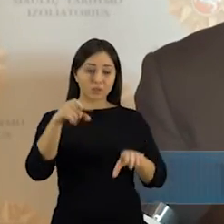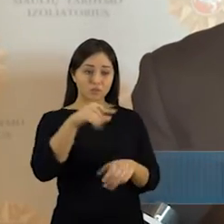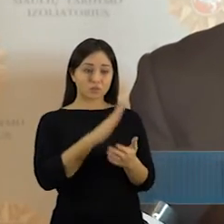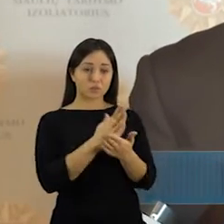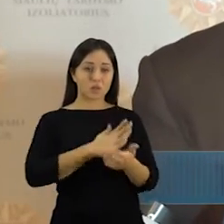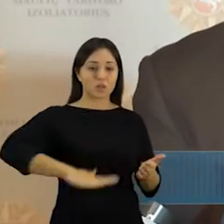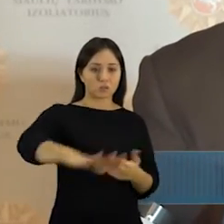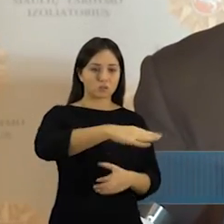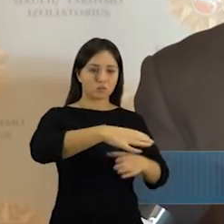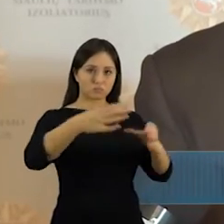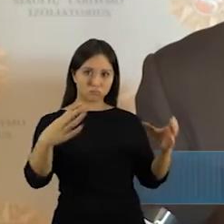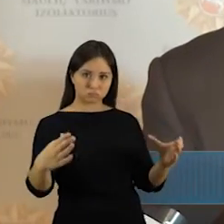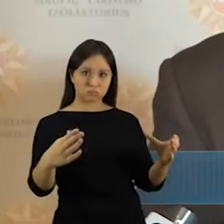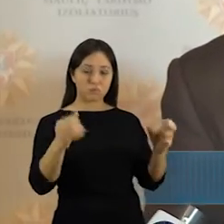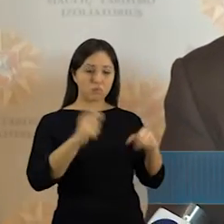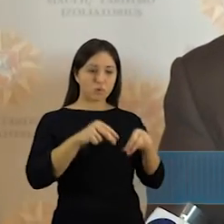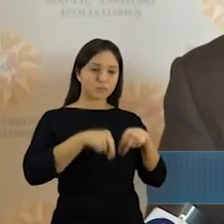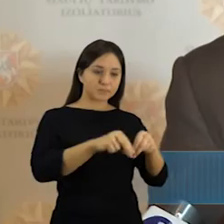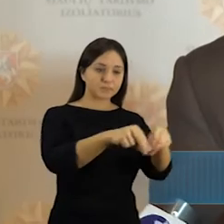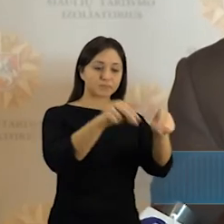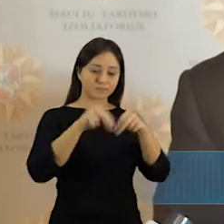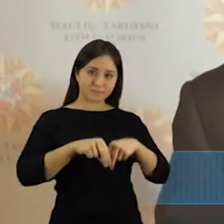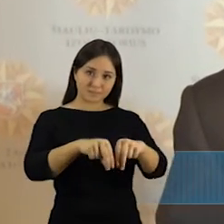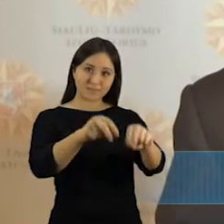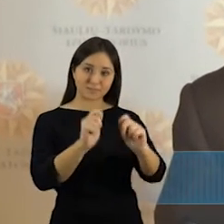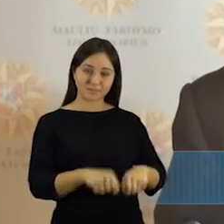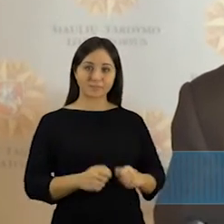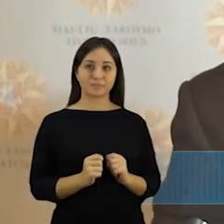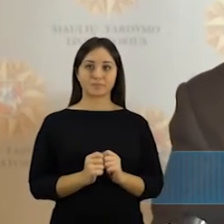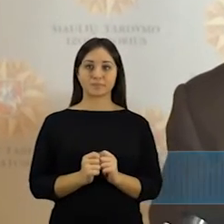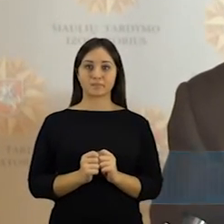tai išsitysim, ploto teritorijos užsijimą labiau daržininkistę,